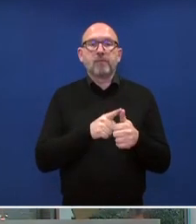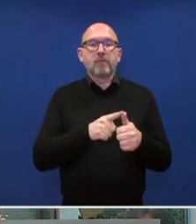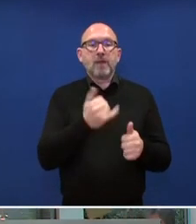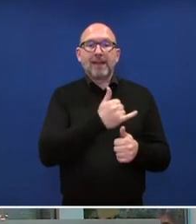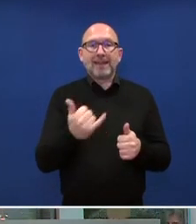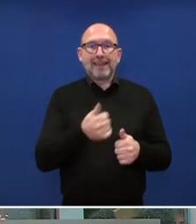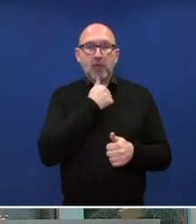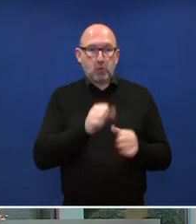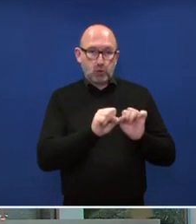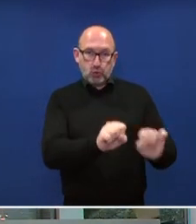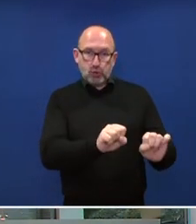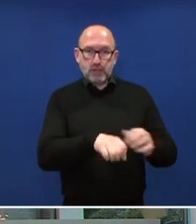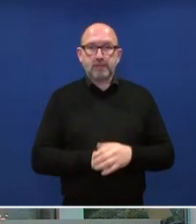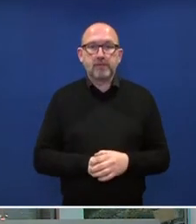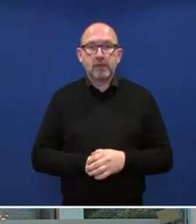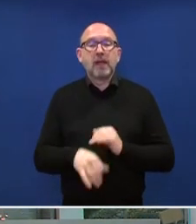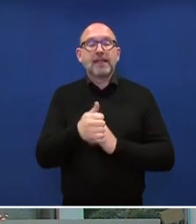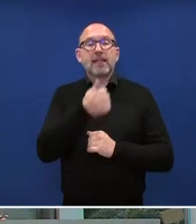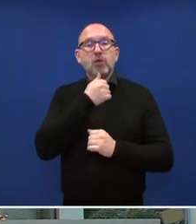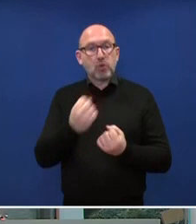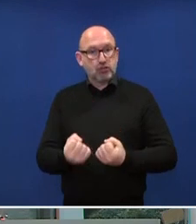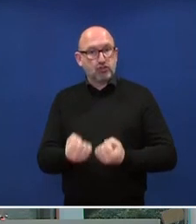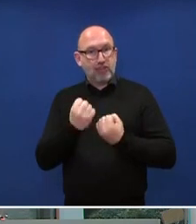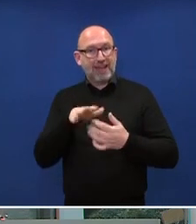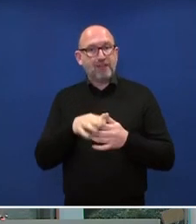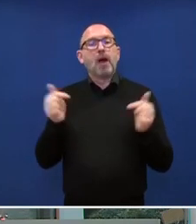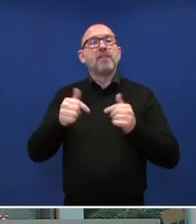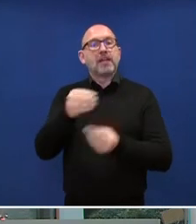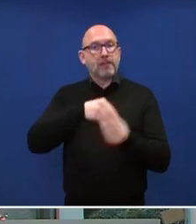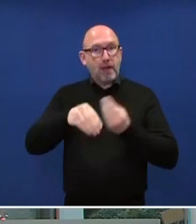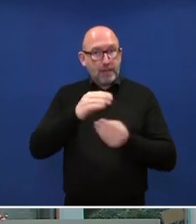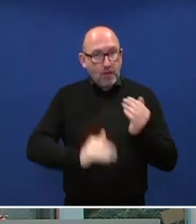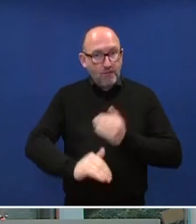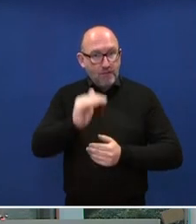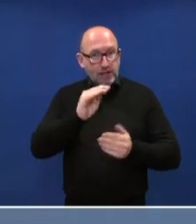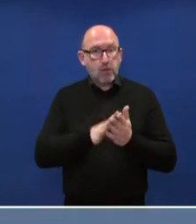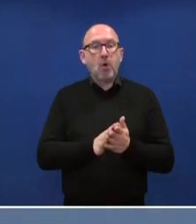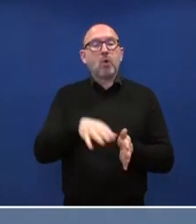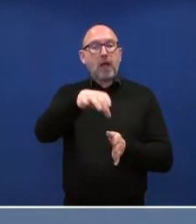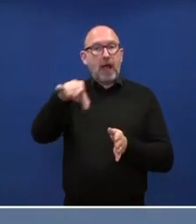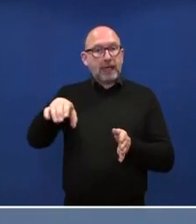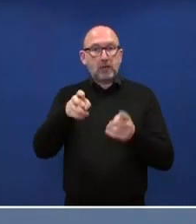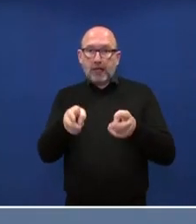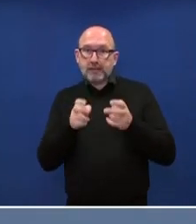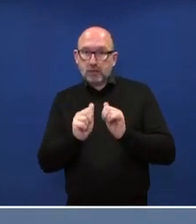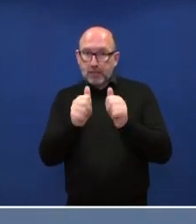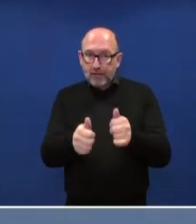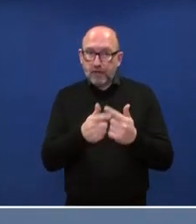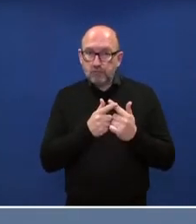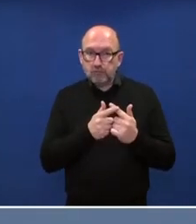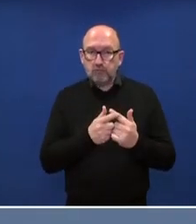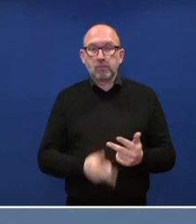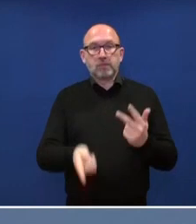Kinder- und Jugendschutz, eine Stärkung von Kindern und Jugendlichen, die in Pflegefamilien oder in Einrichtungen und Erziehungshilfen aufwachsen,